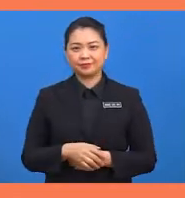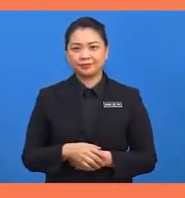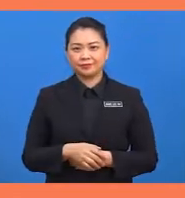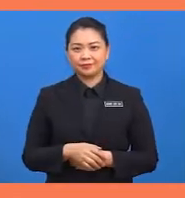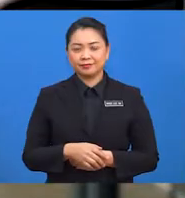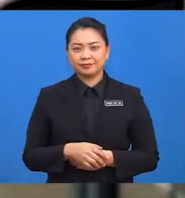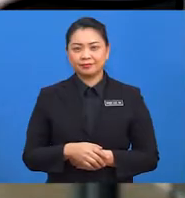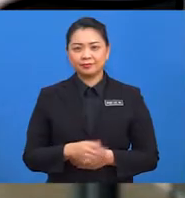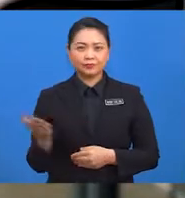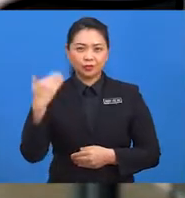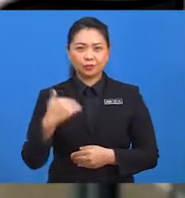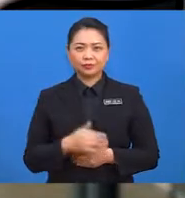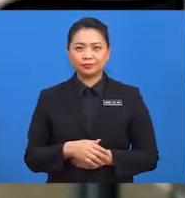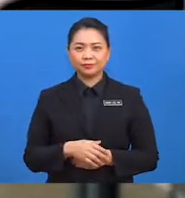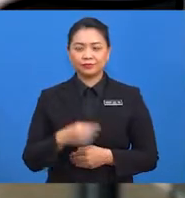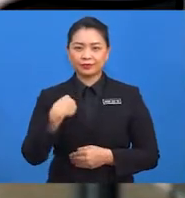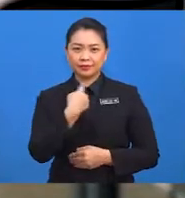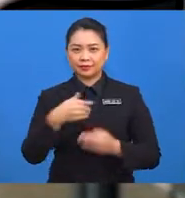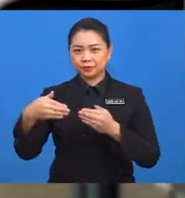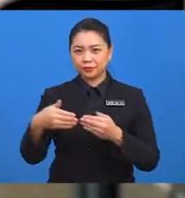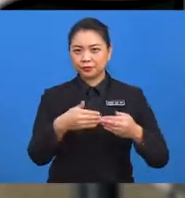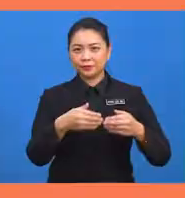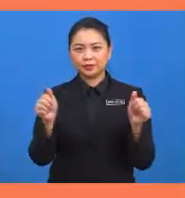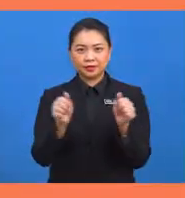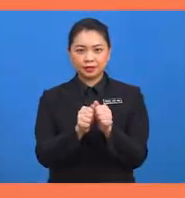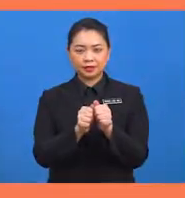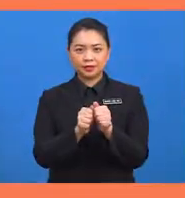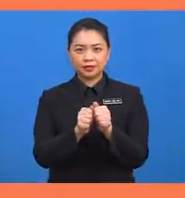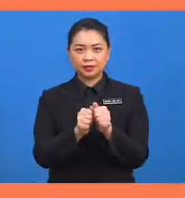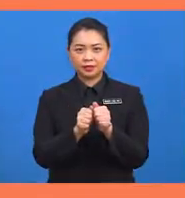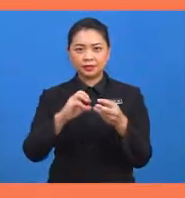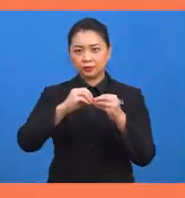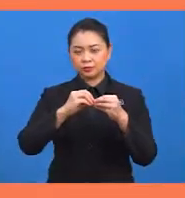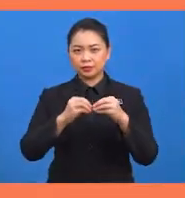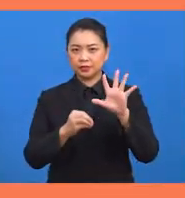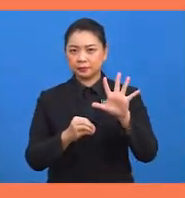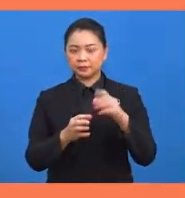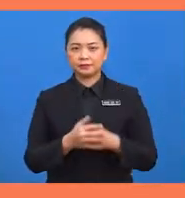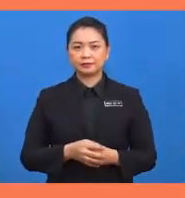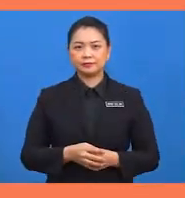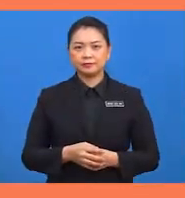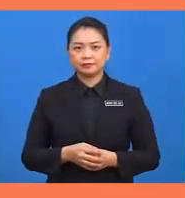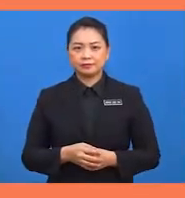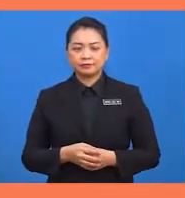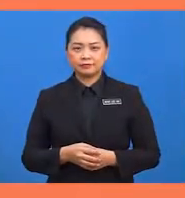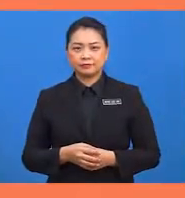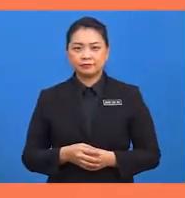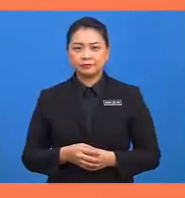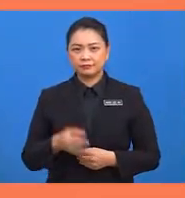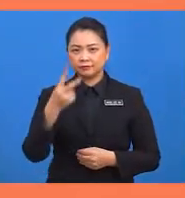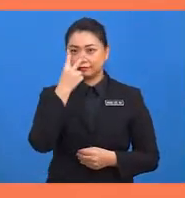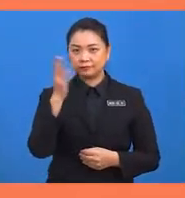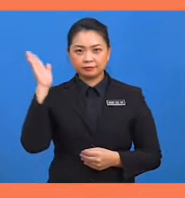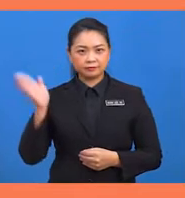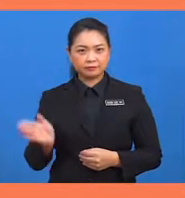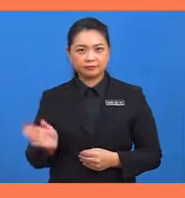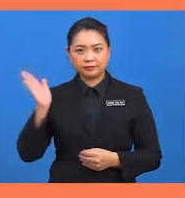Jom, kita teruskan dengan soalan ke-5. Rajah